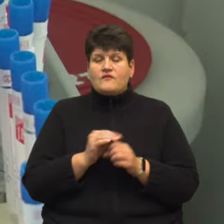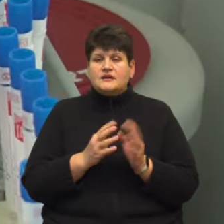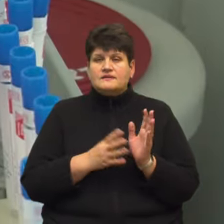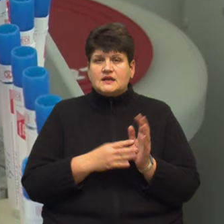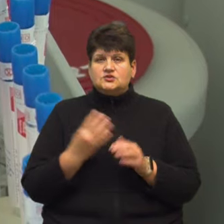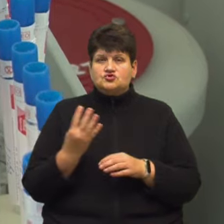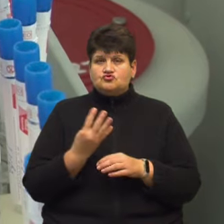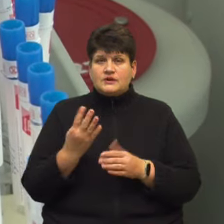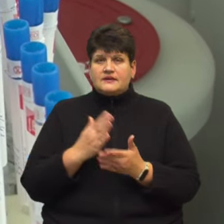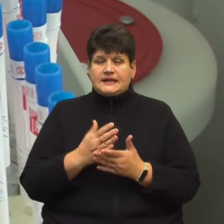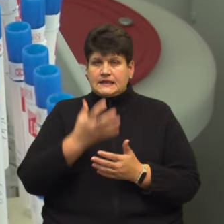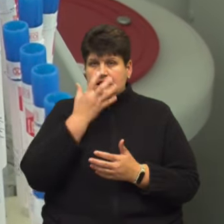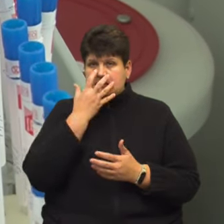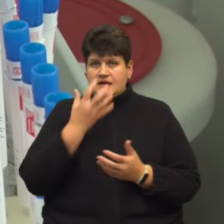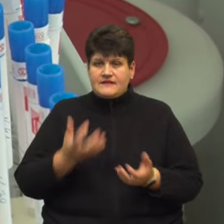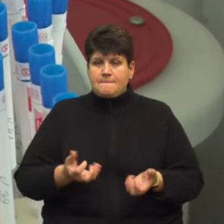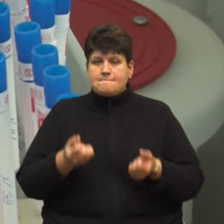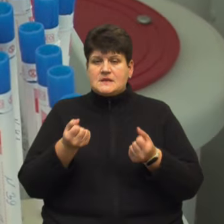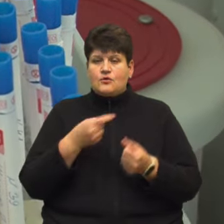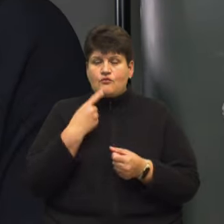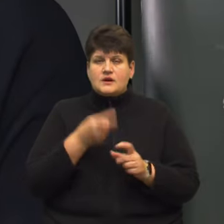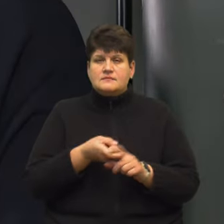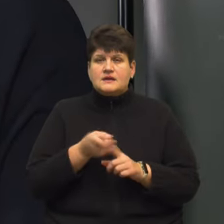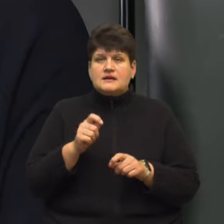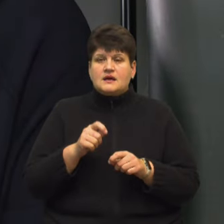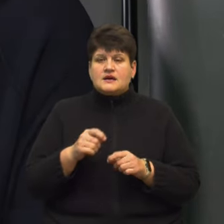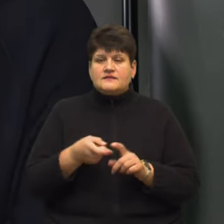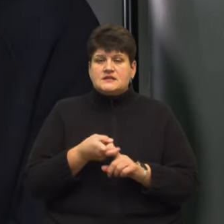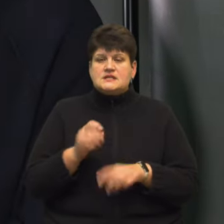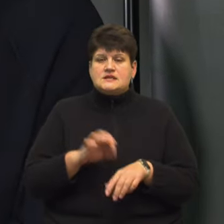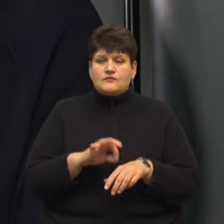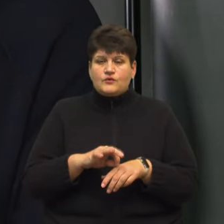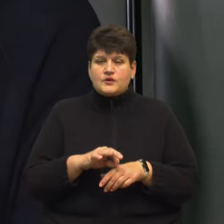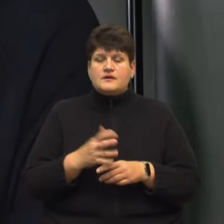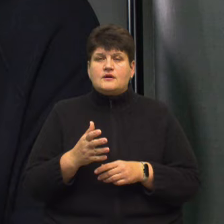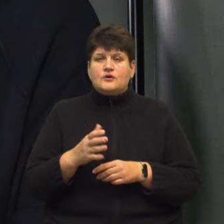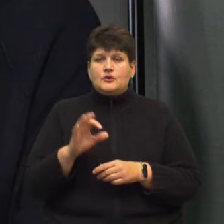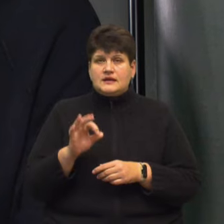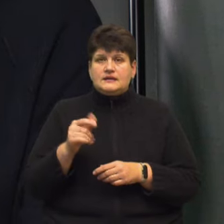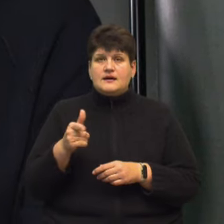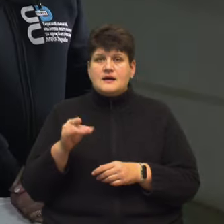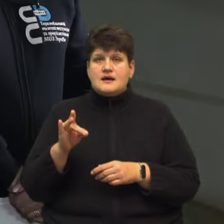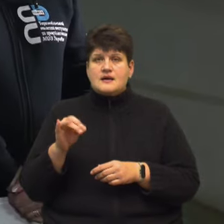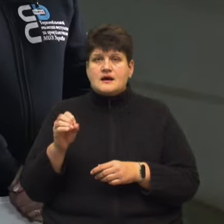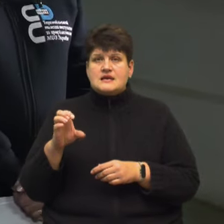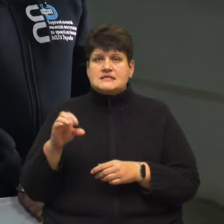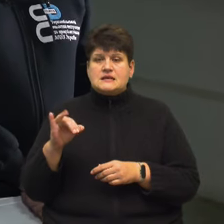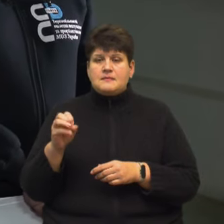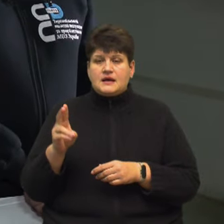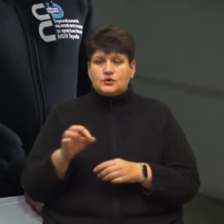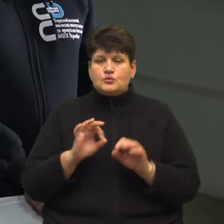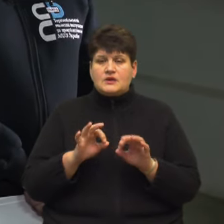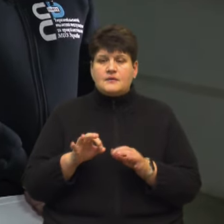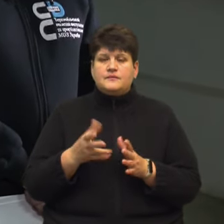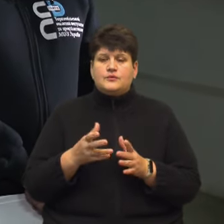знаходяться на кисневій підтримці, каже експертка з інфекційних захворювань обласного департаменту охорони здоров'я Олена Герасименко. Вона розповіла про симптоми